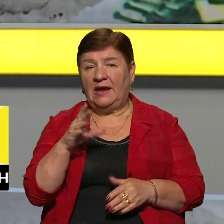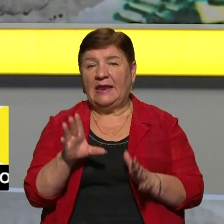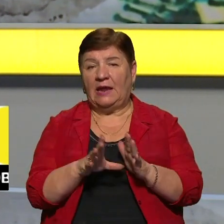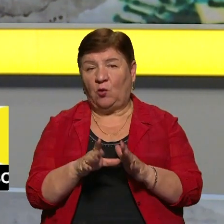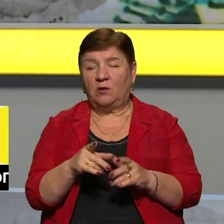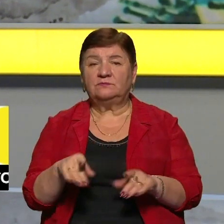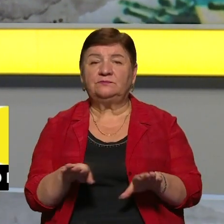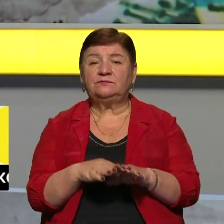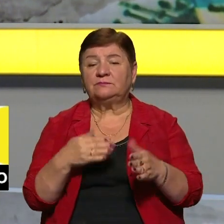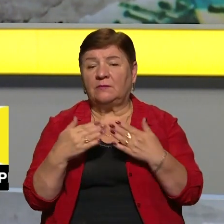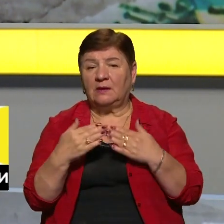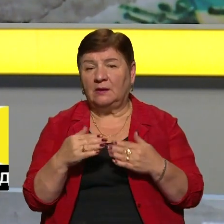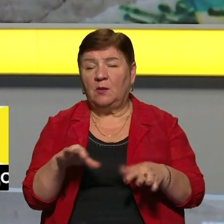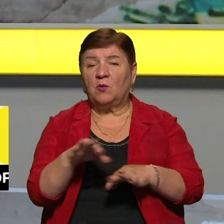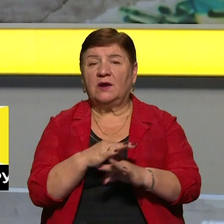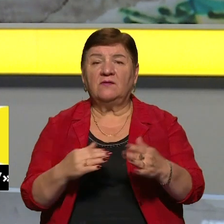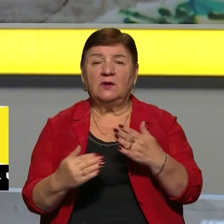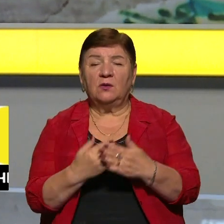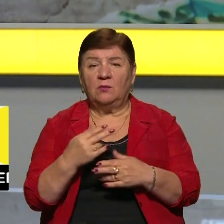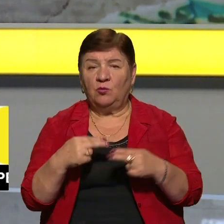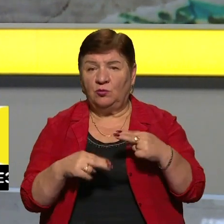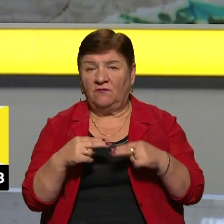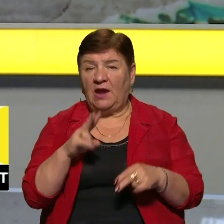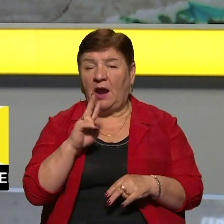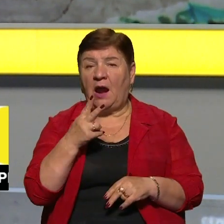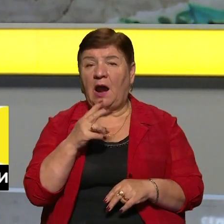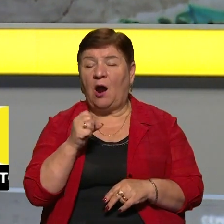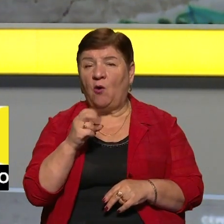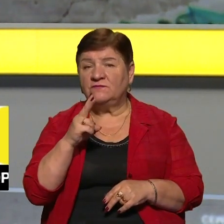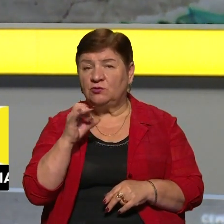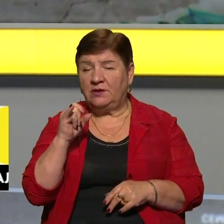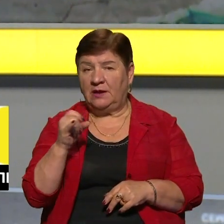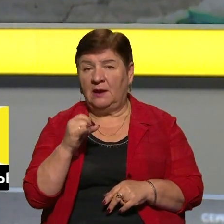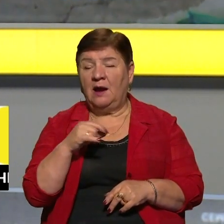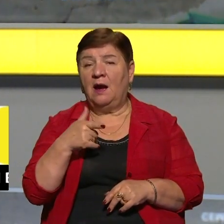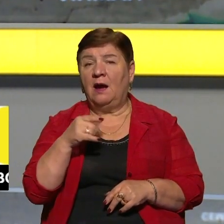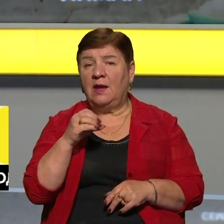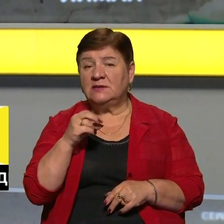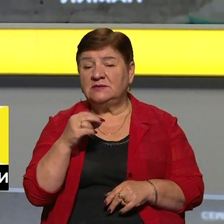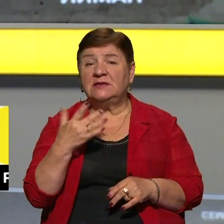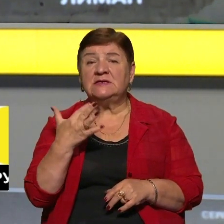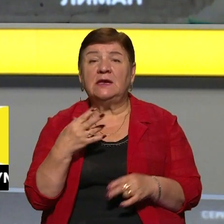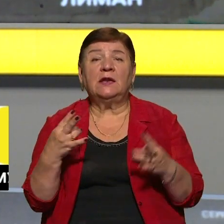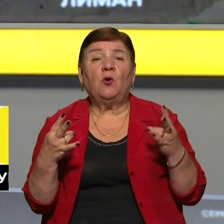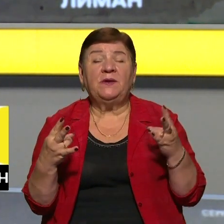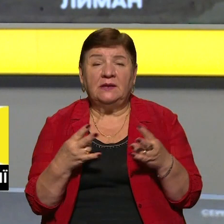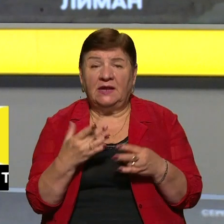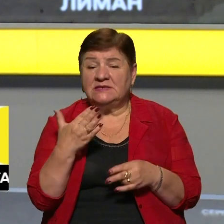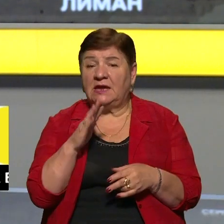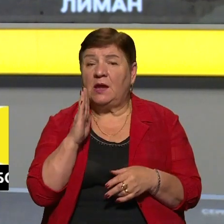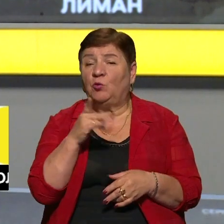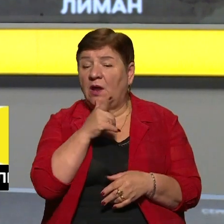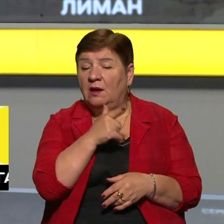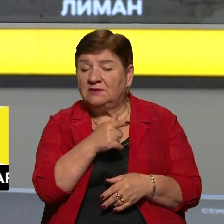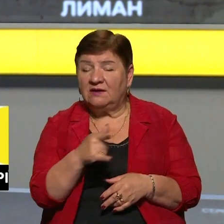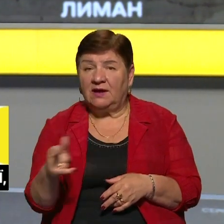адже спілкуємося про проєкт відбудови Каховської ГЕС, наскільки необхідна ця відбудова, скільки вона триватиме. Ну і, як ми вже